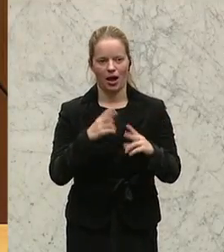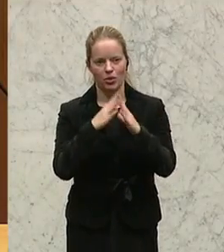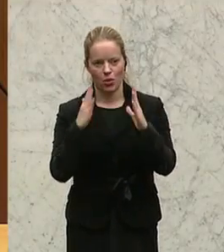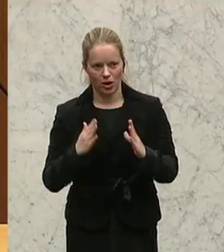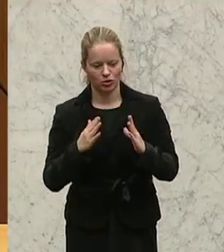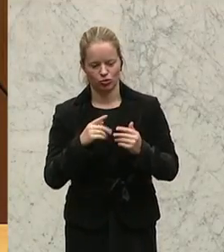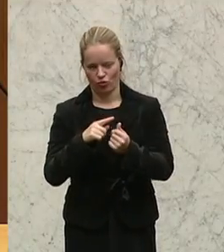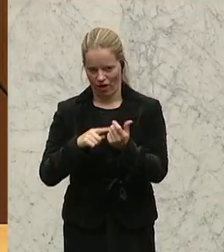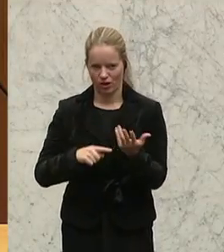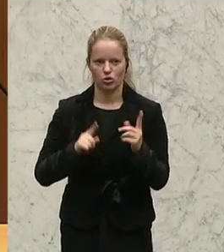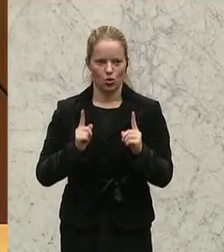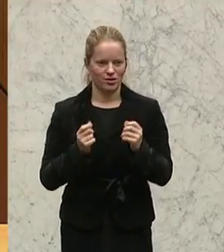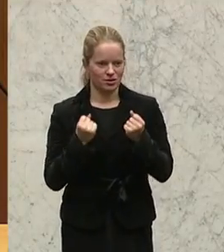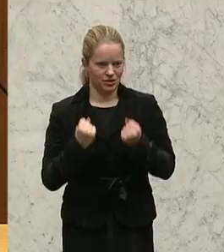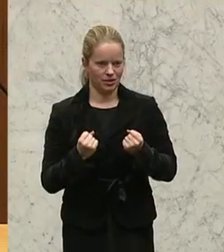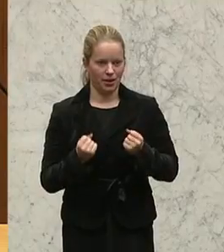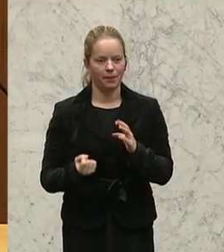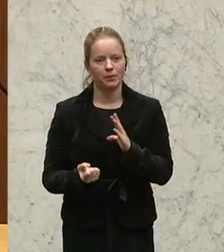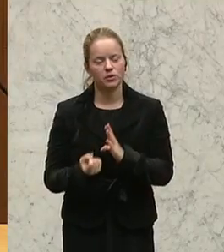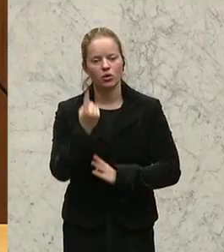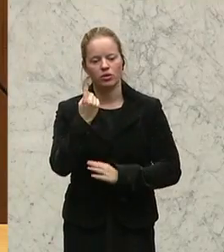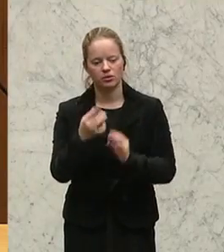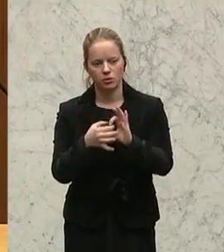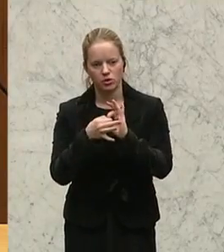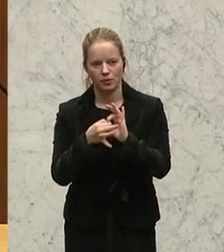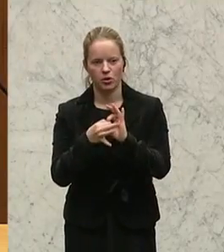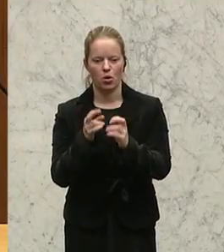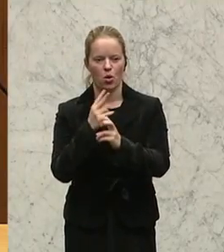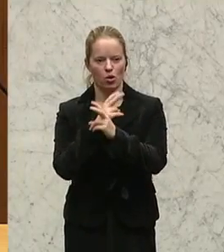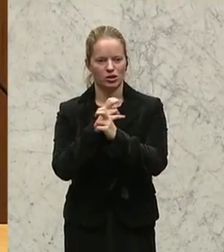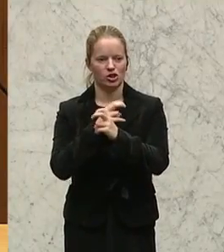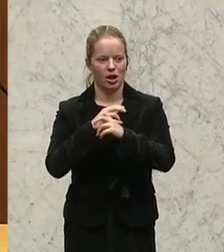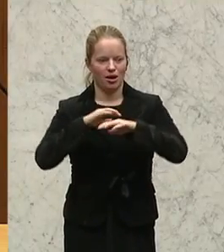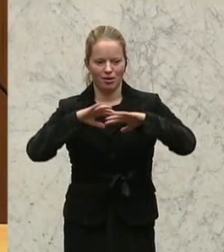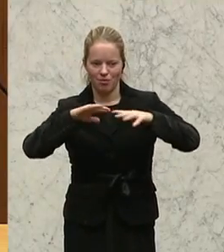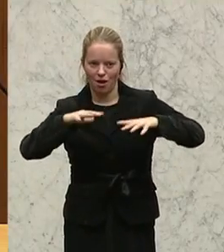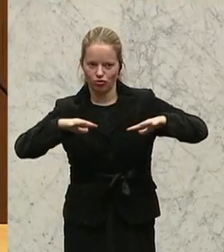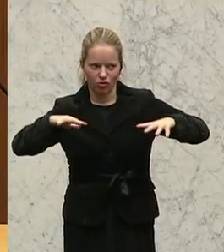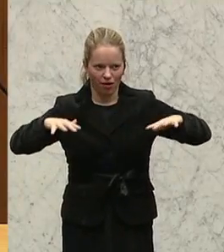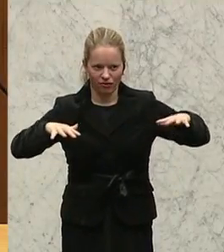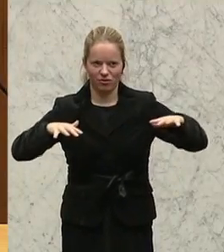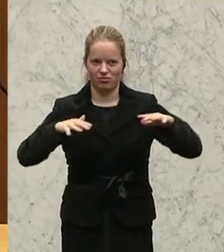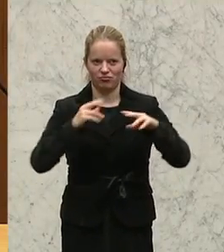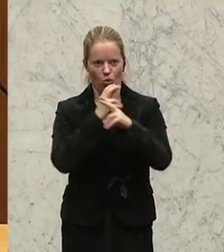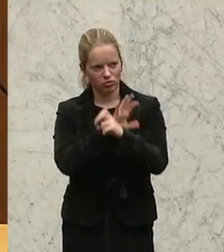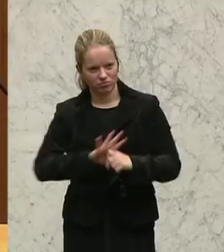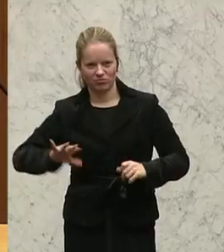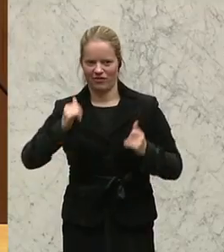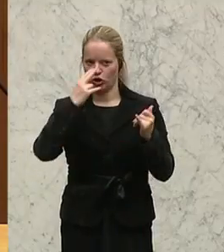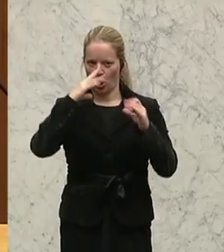bleiben. Gerade hinsichtlich der österreichischen Topografie müssen niedergelassene Ärzte